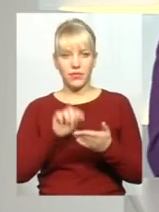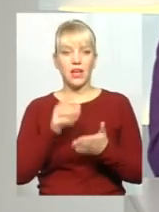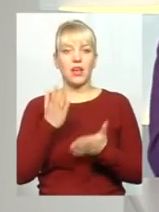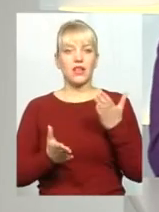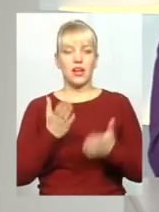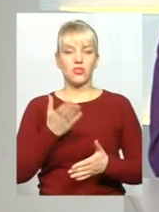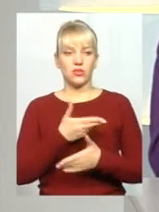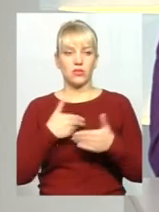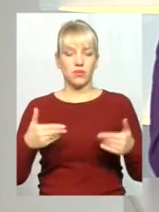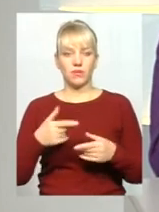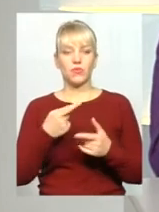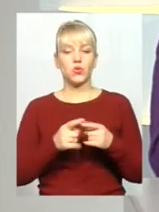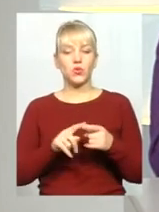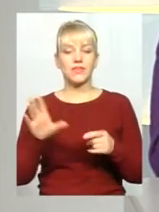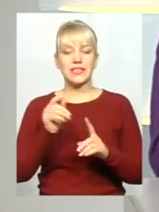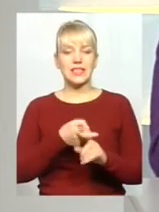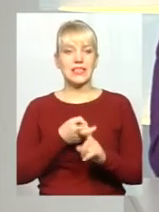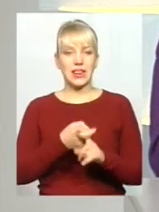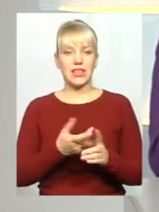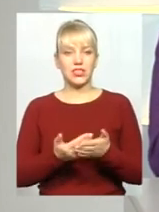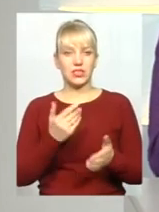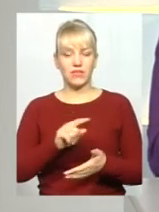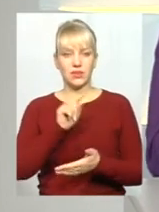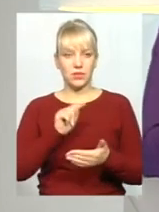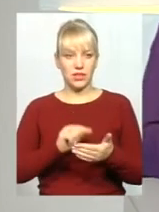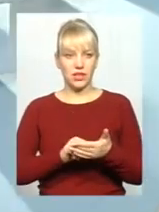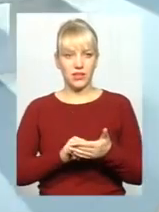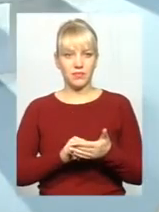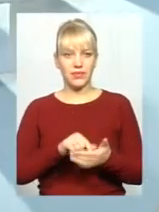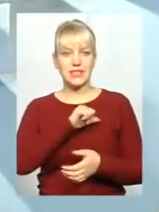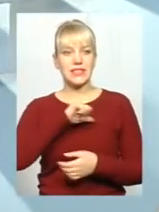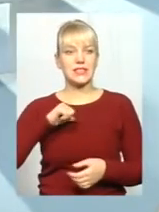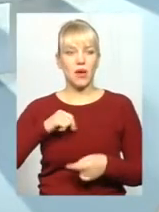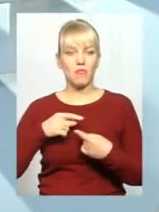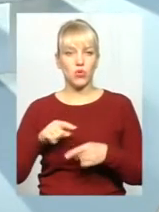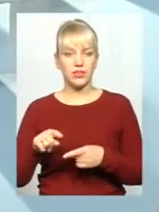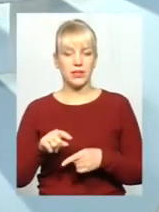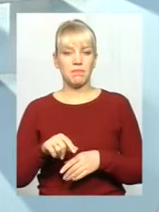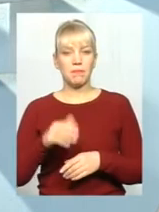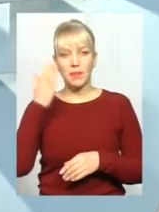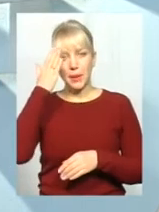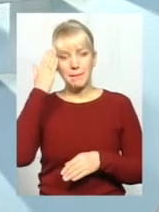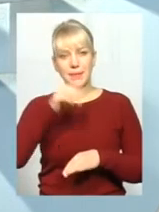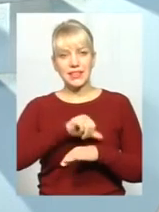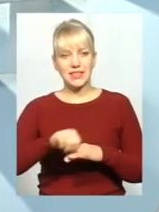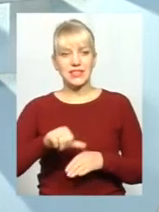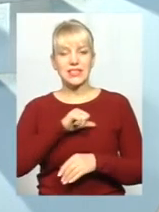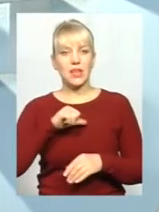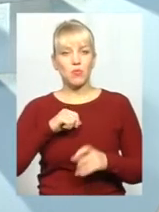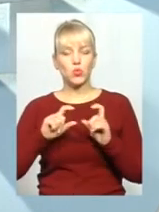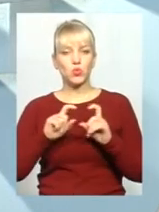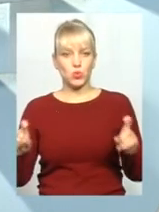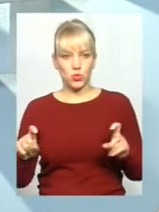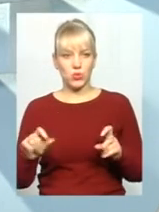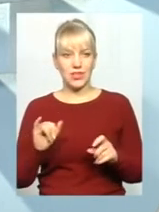Тут залежить питання від самої митниці, від самої структури і